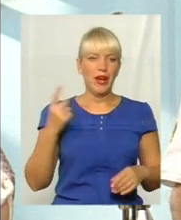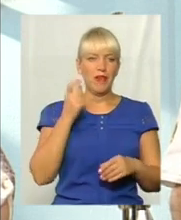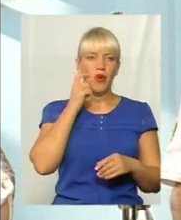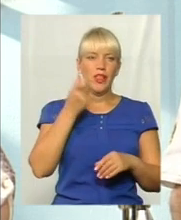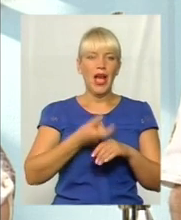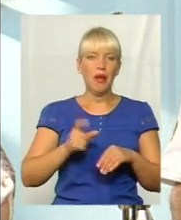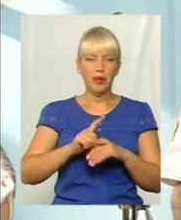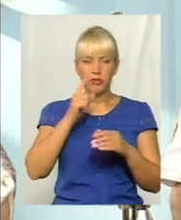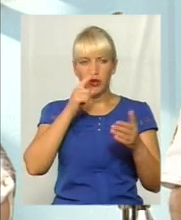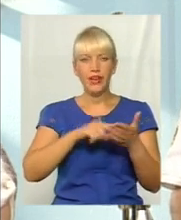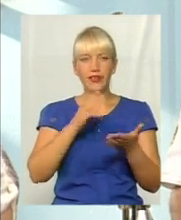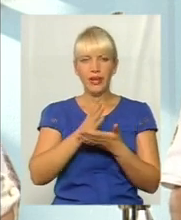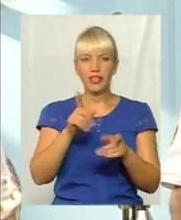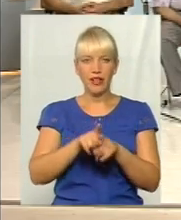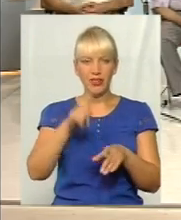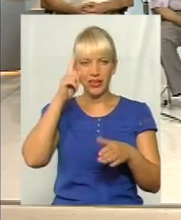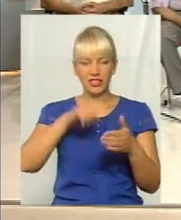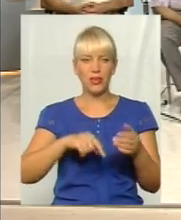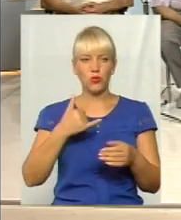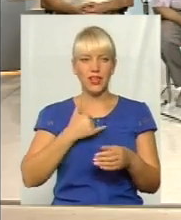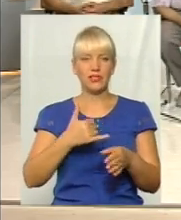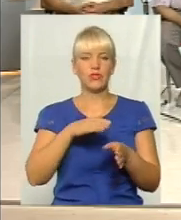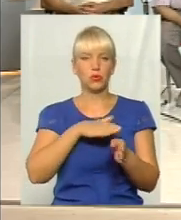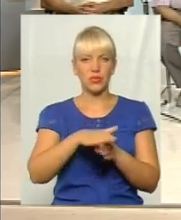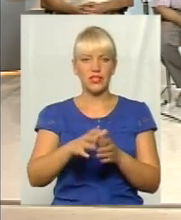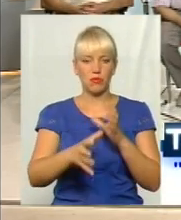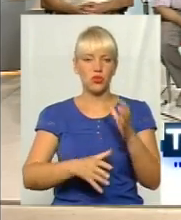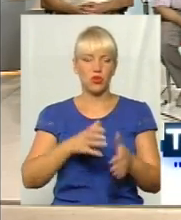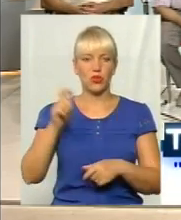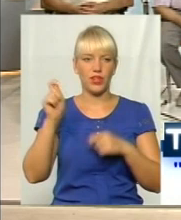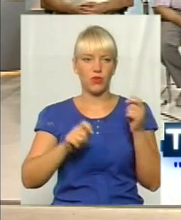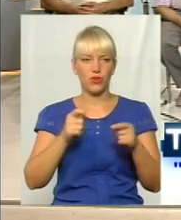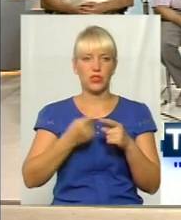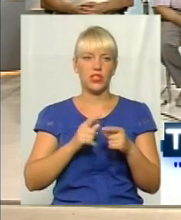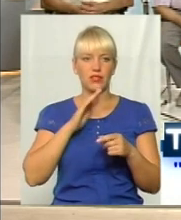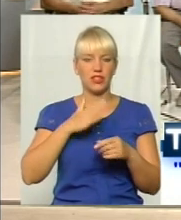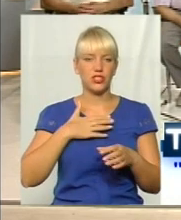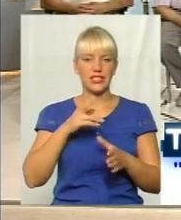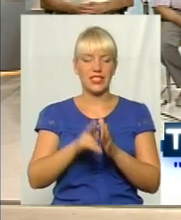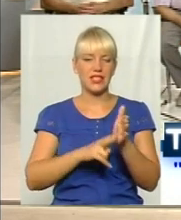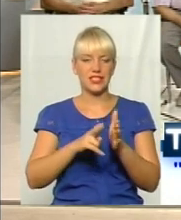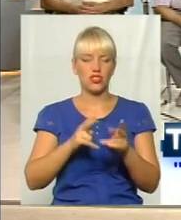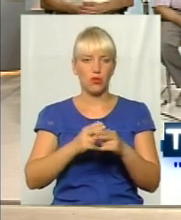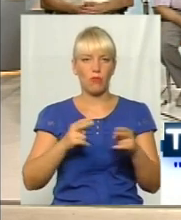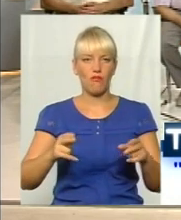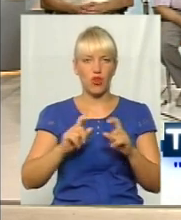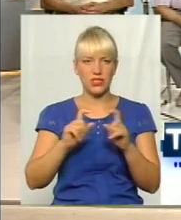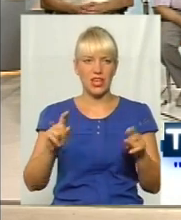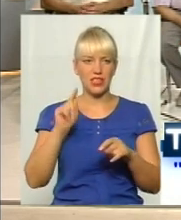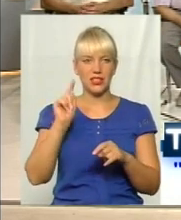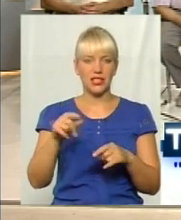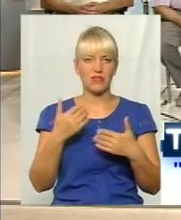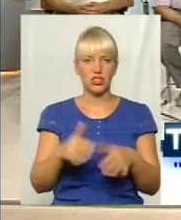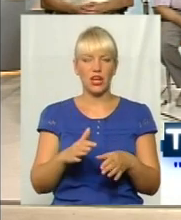доступний. І є така надія. Ну, в нас вже відбулася міжнародна конференція з цього приводу на нашій залізничному вокзалі. Тому там вже